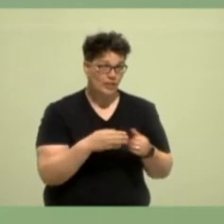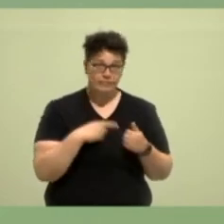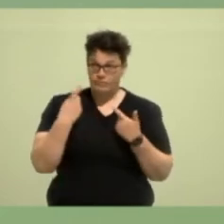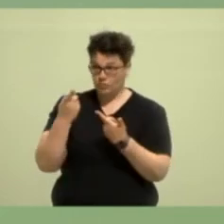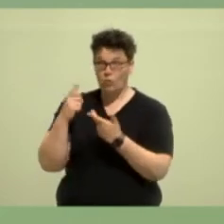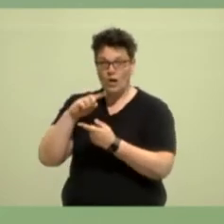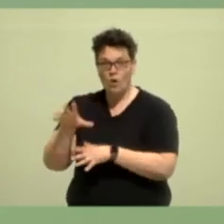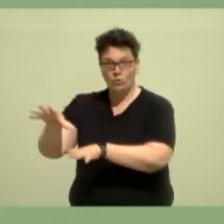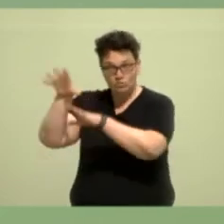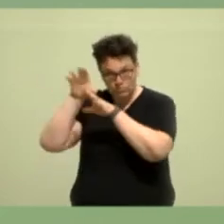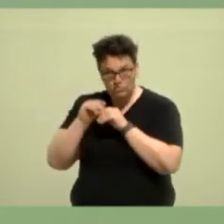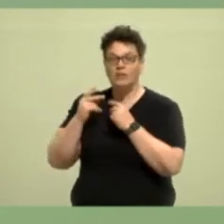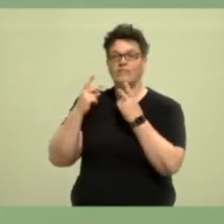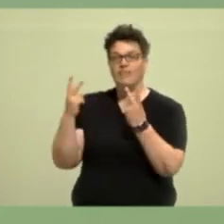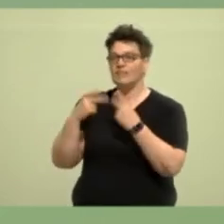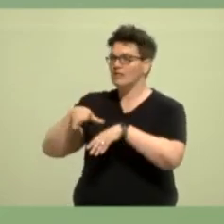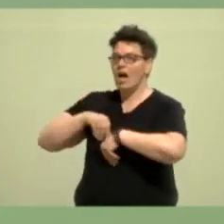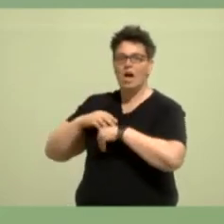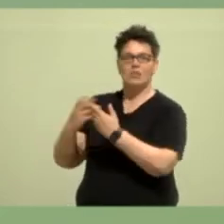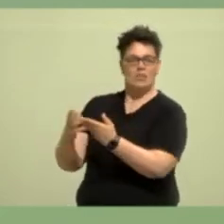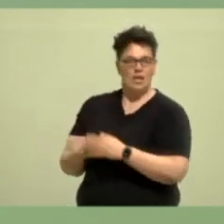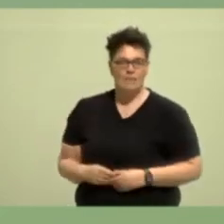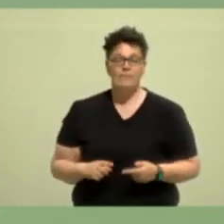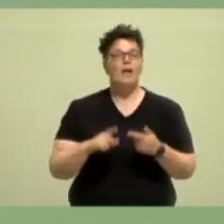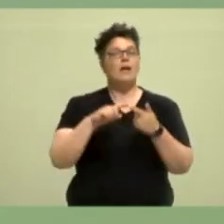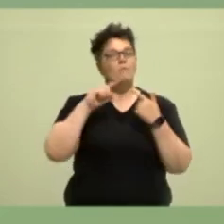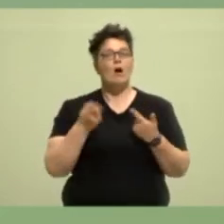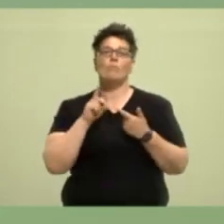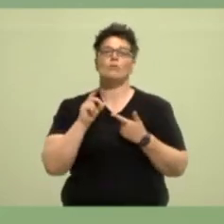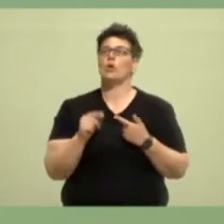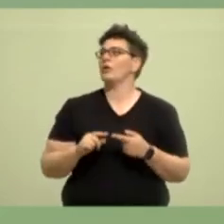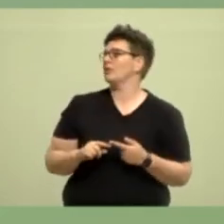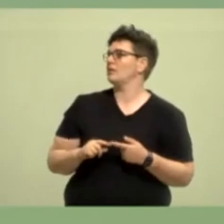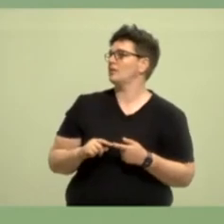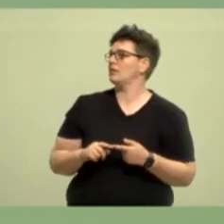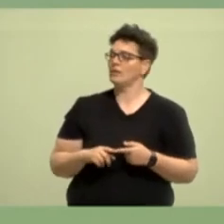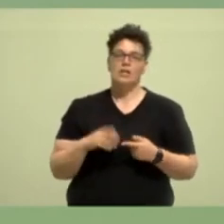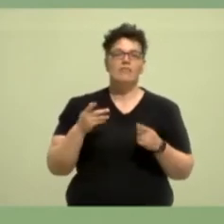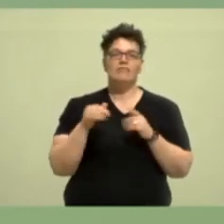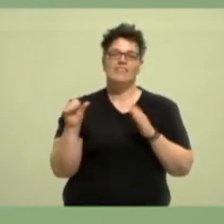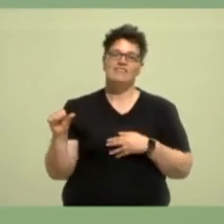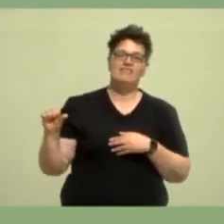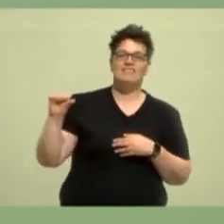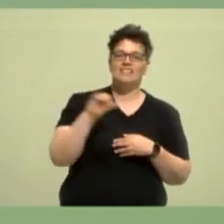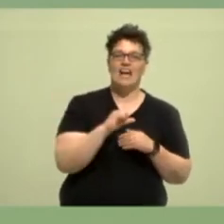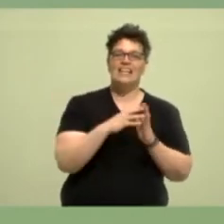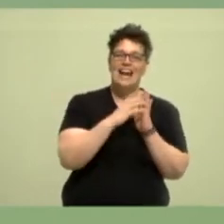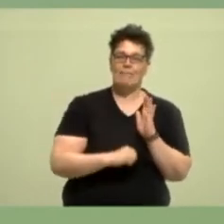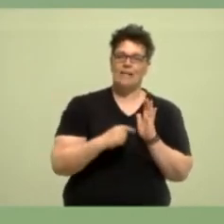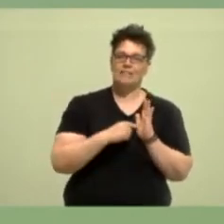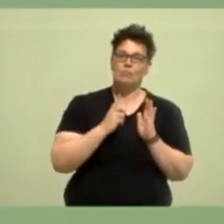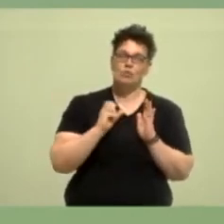Dazu gehört auch, oder das bedeutet, dass man auch mal einen Tankrabatt überdenken muss, lieber Christian Lindner.